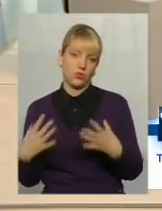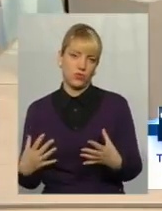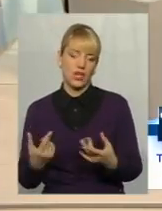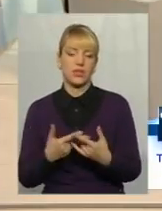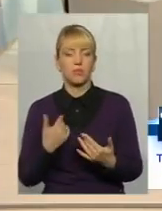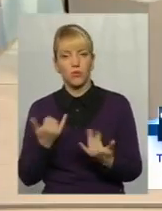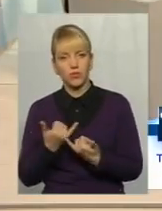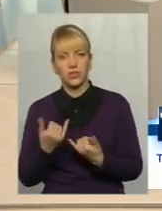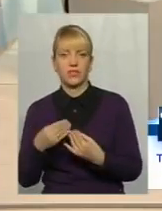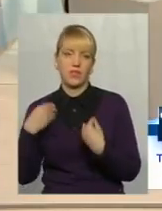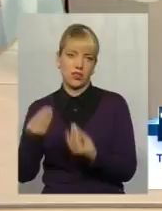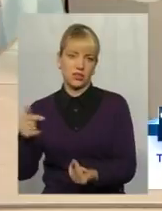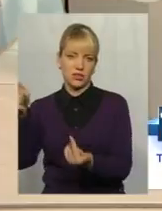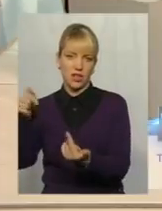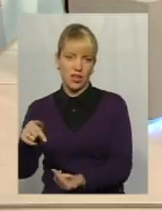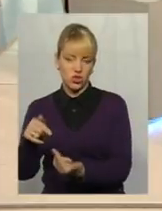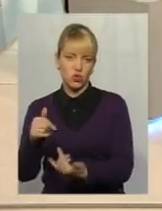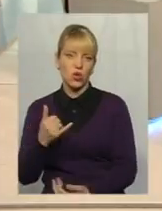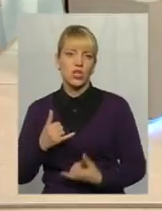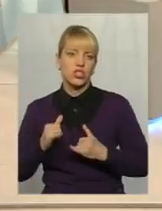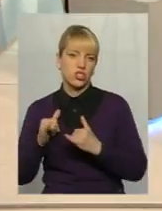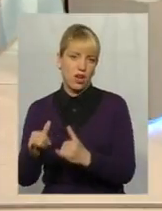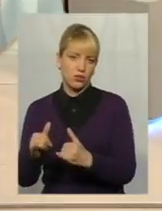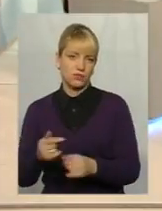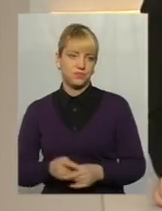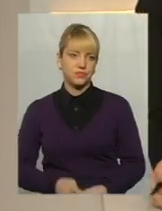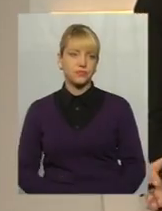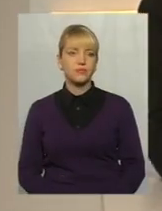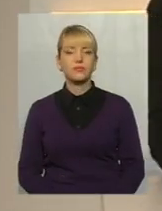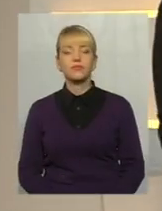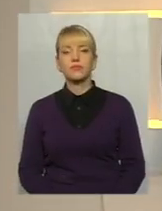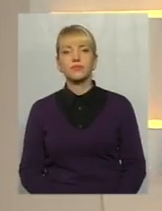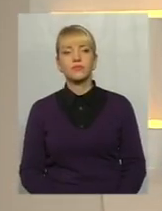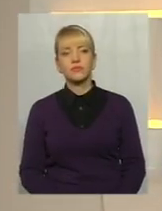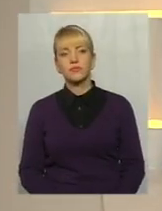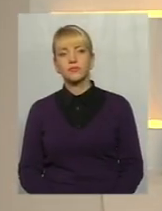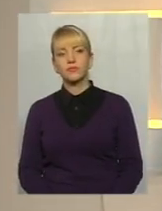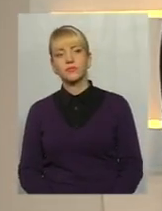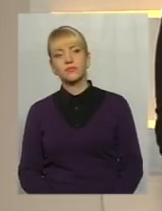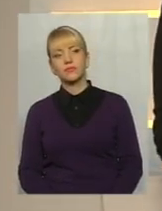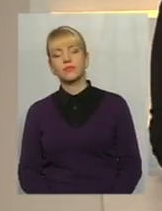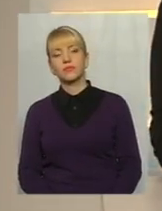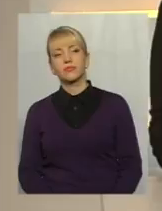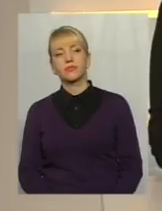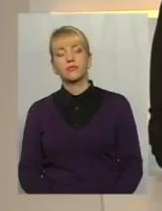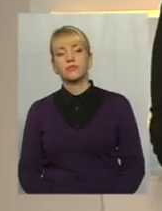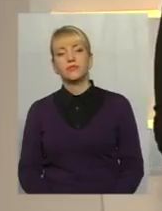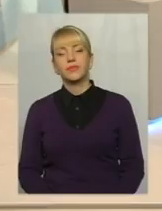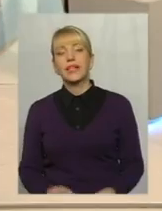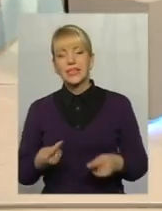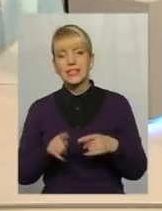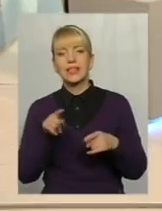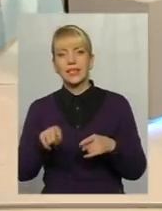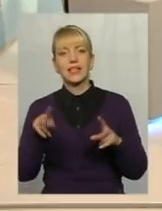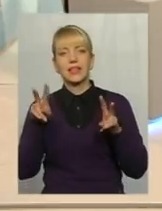повинні їм вітати належну шану. Дякую вам за вашу думку. Дякую. Прокоментуйте. Справді це насправді та тема, коли,